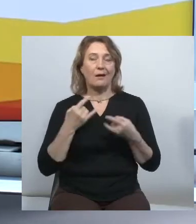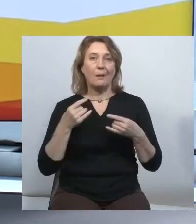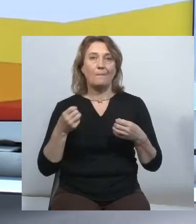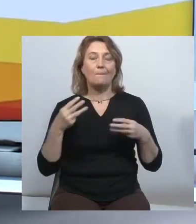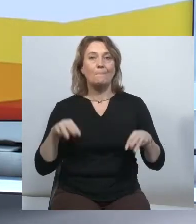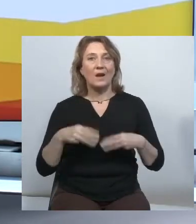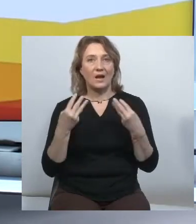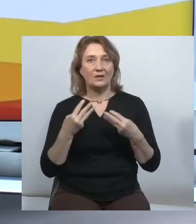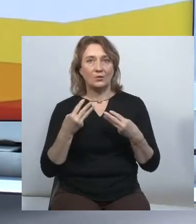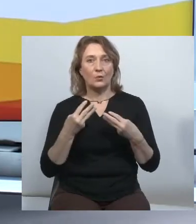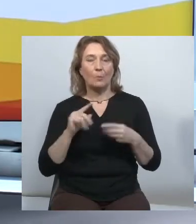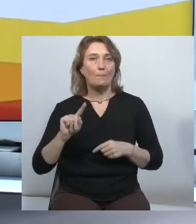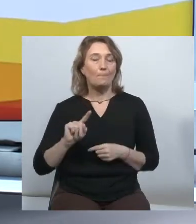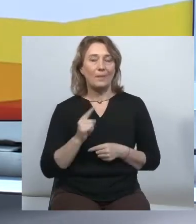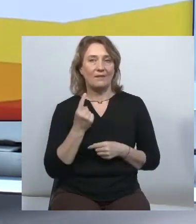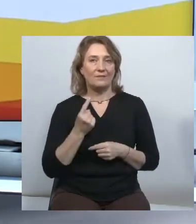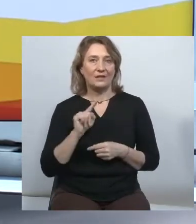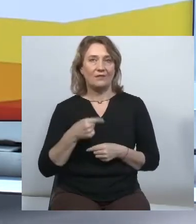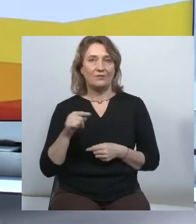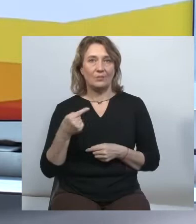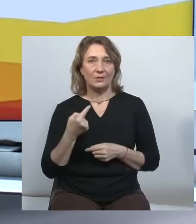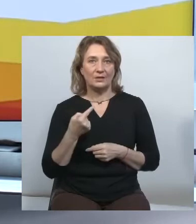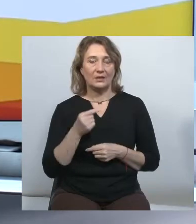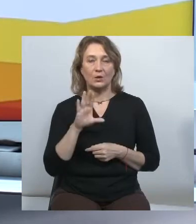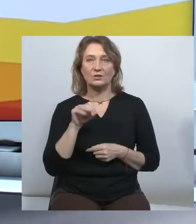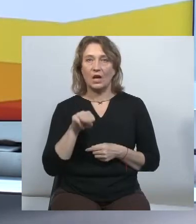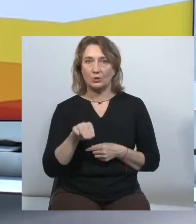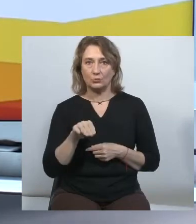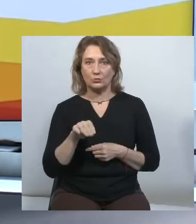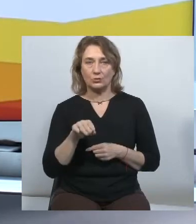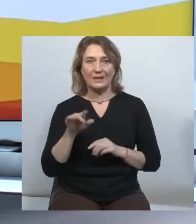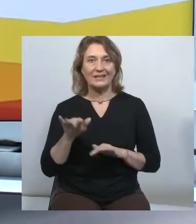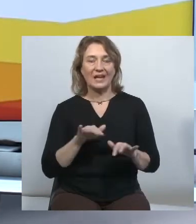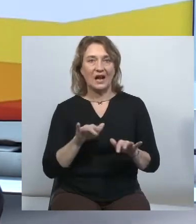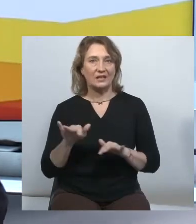запровадити певні вимоги стосовно статусу та діяльності онлайн-ЗМІ.